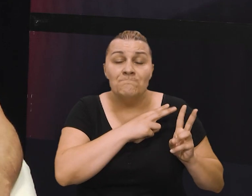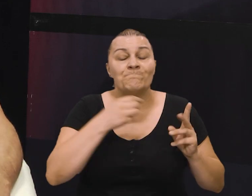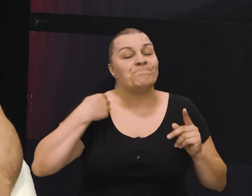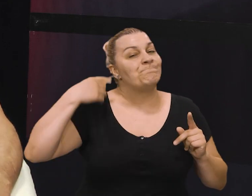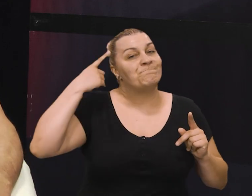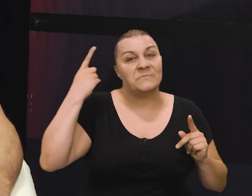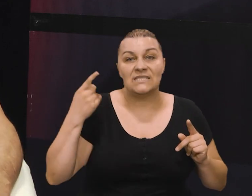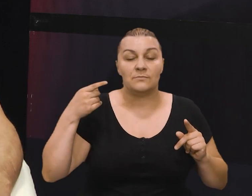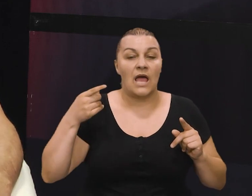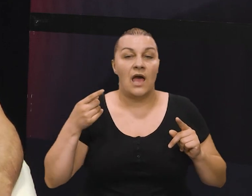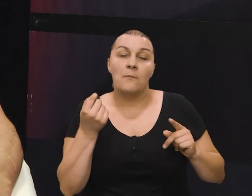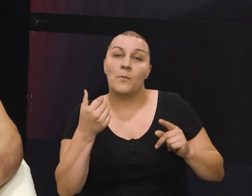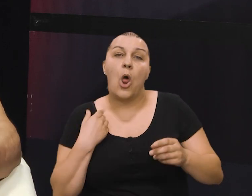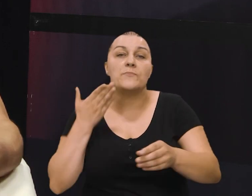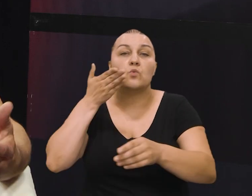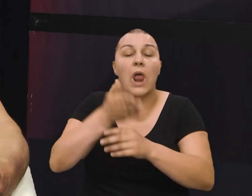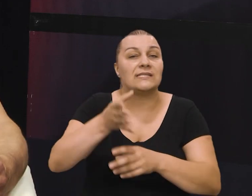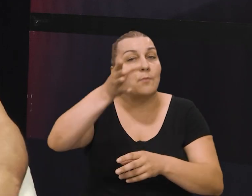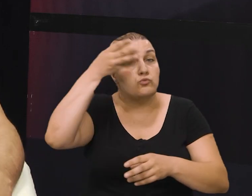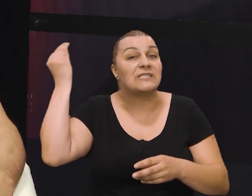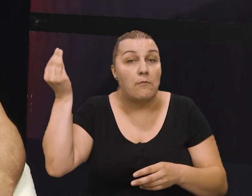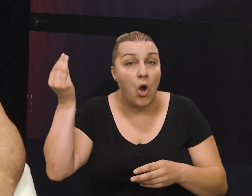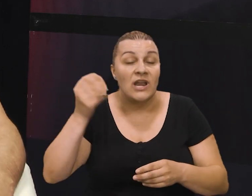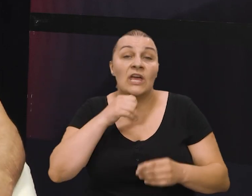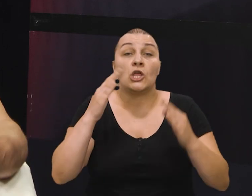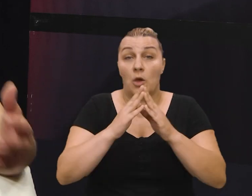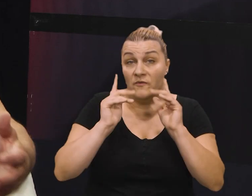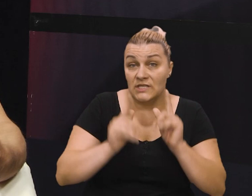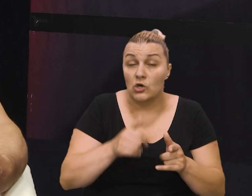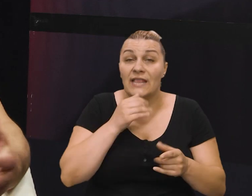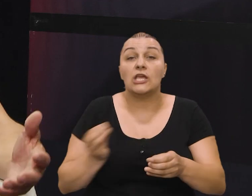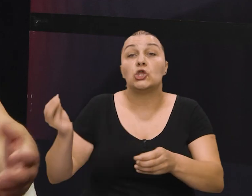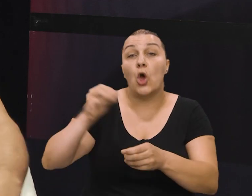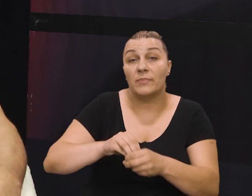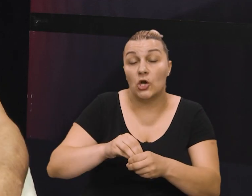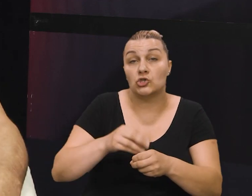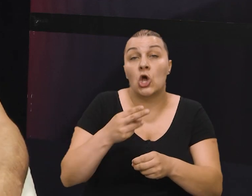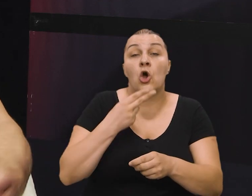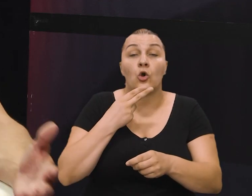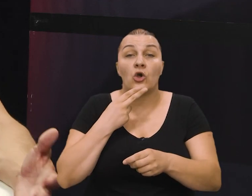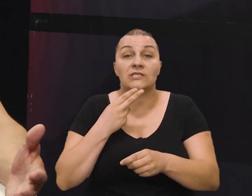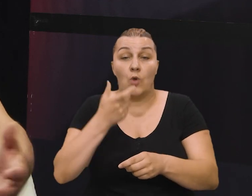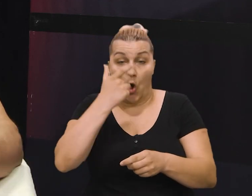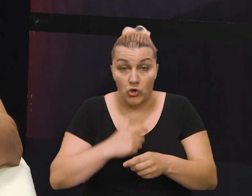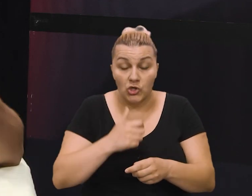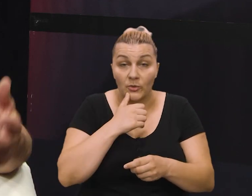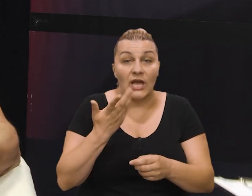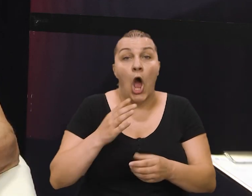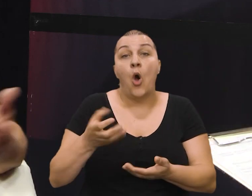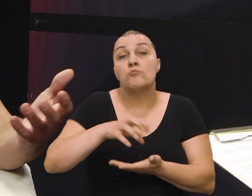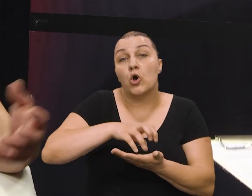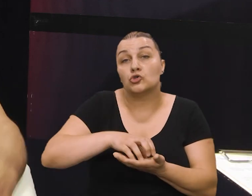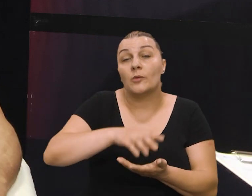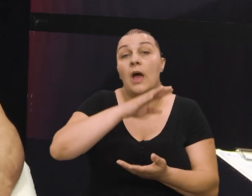mislim da pomalo ulazimo u zaborav i domovinski rat i doprinos koji smo osobno i kao